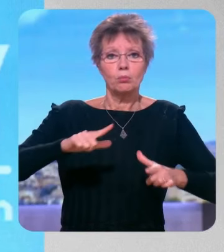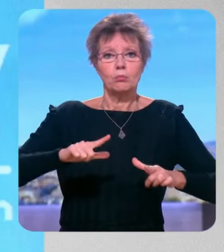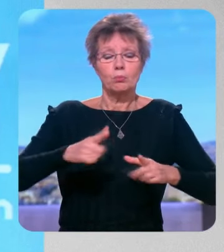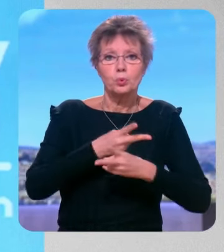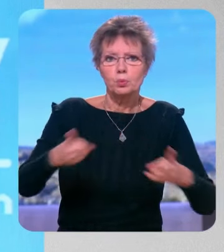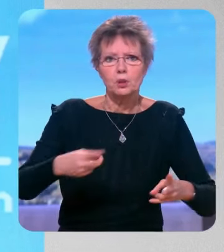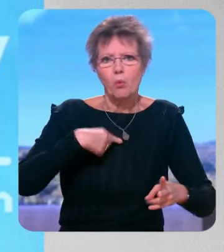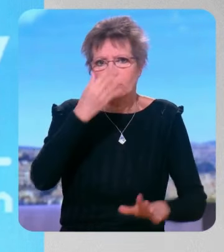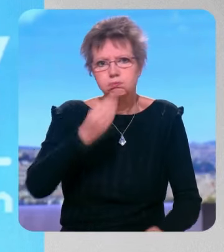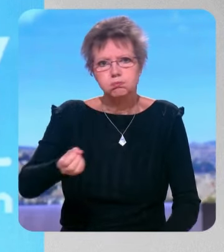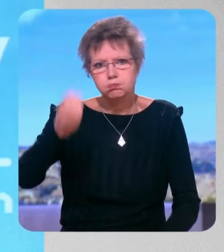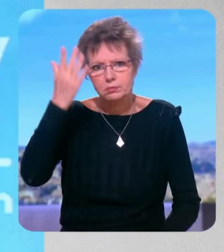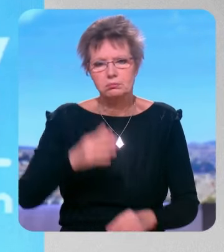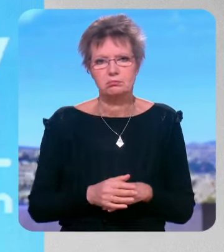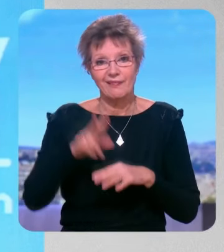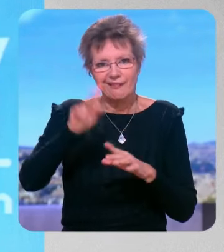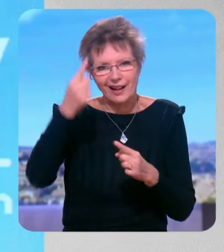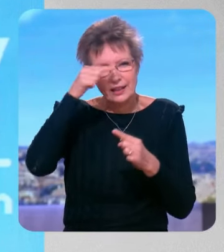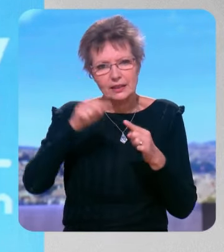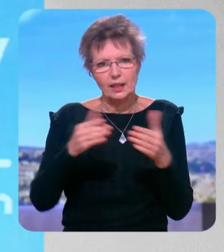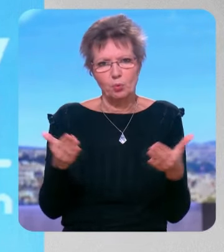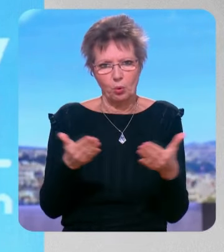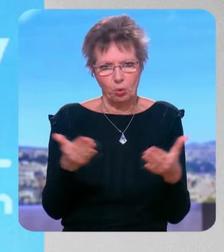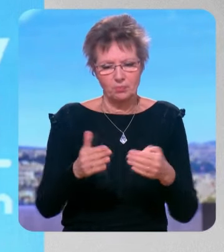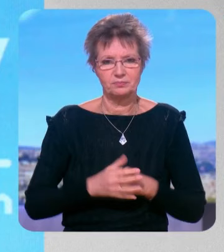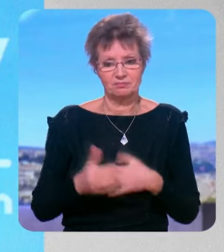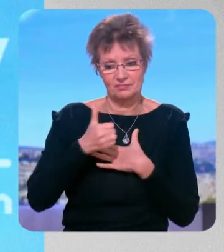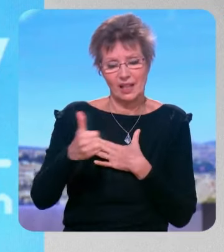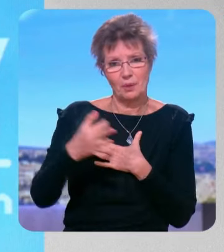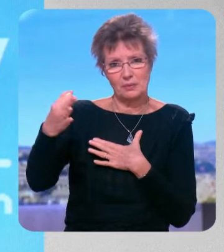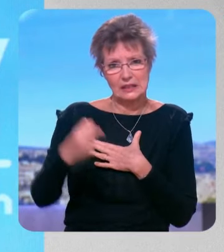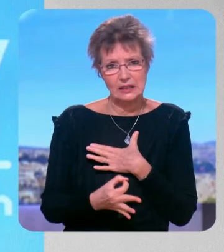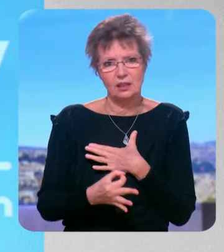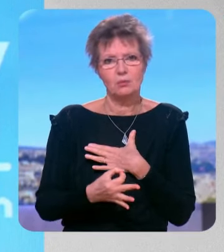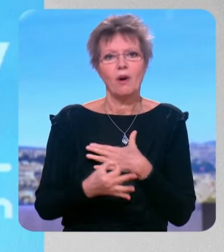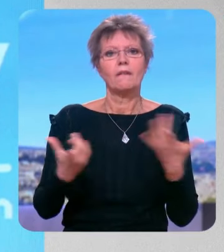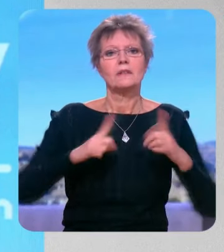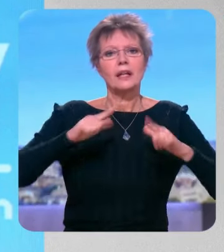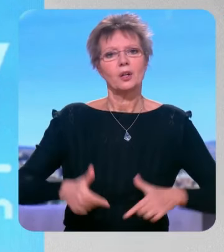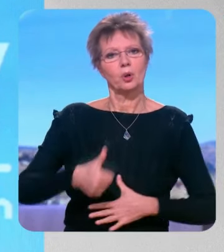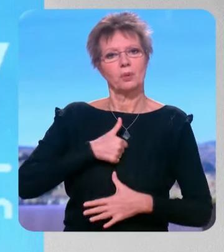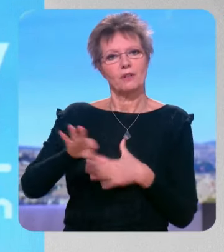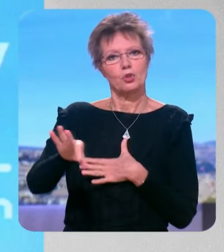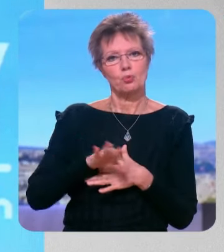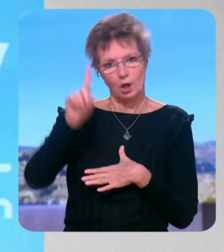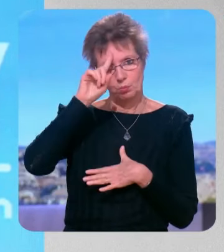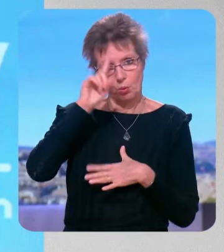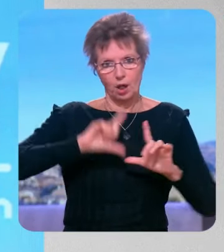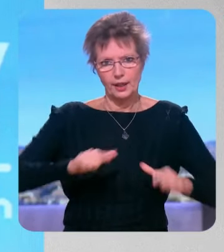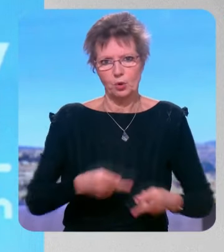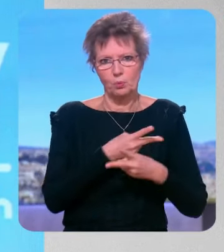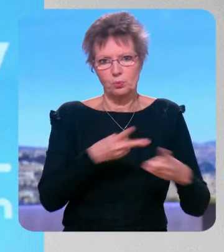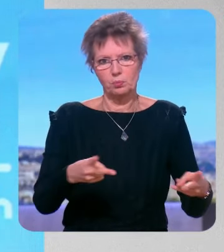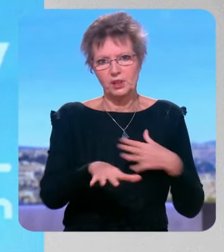le vrai sujet c'est ce qu'a dit en réalité la ministre elle a dit j'y suis allé dans cet établissement privé parce que l'établissement public de